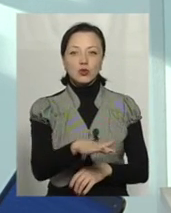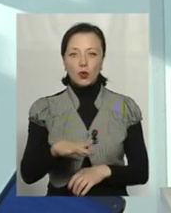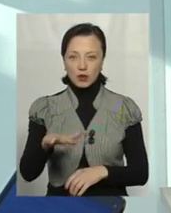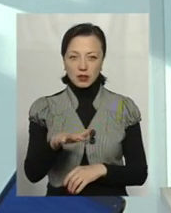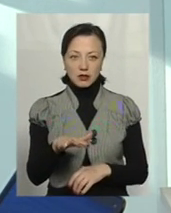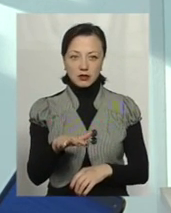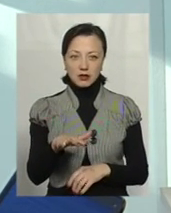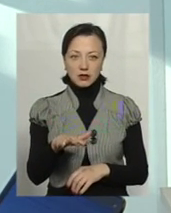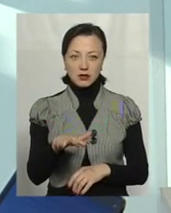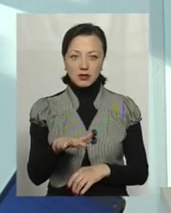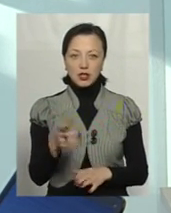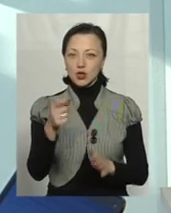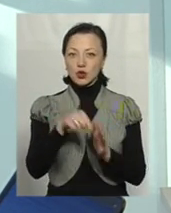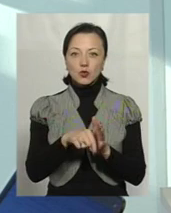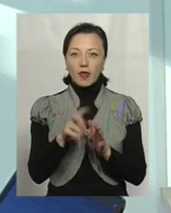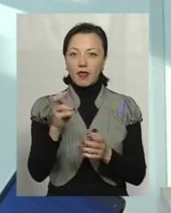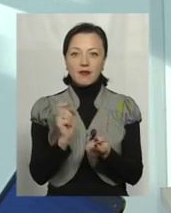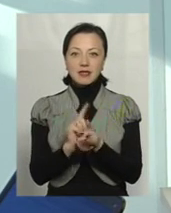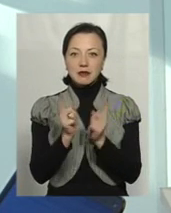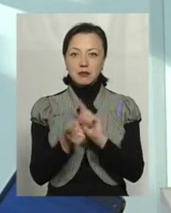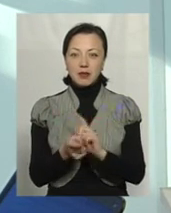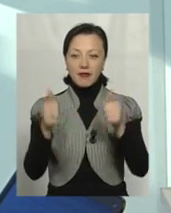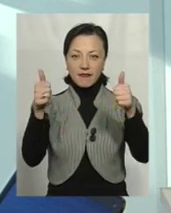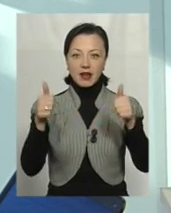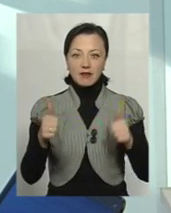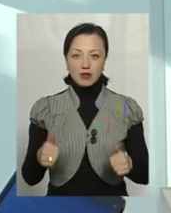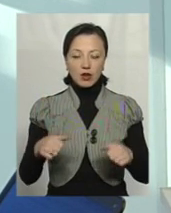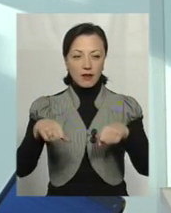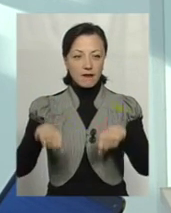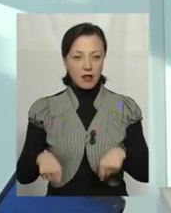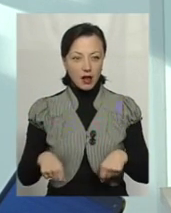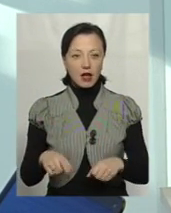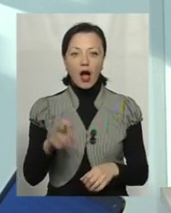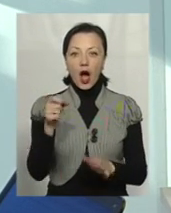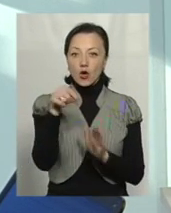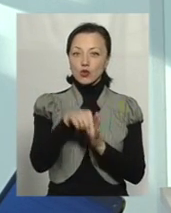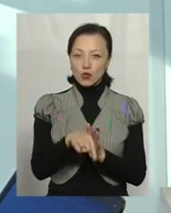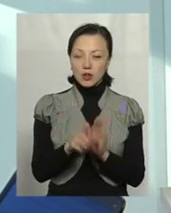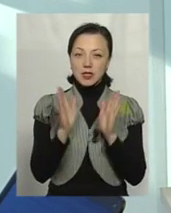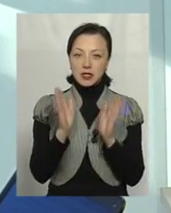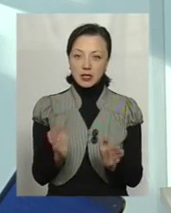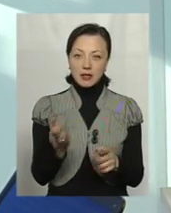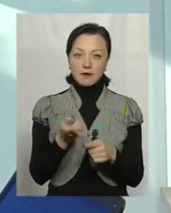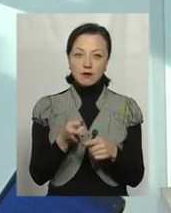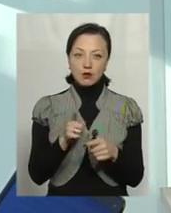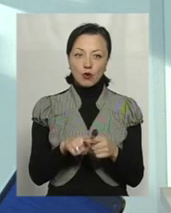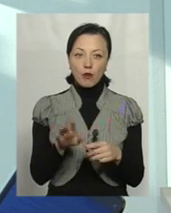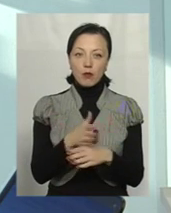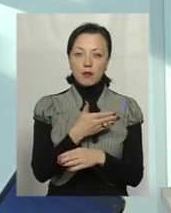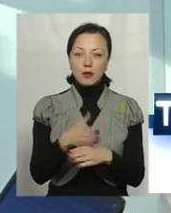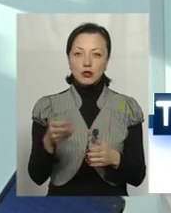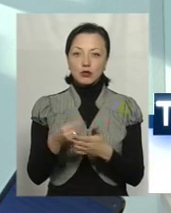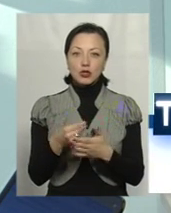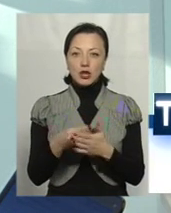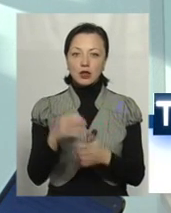території, і суть не в зміні вивісок на органах влади, а суть тільки в цьому міжбюджетному